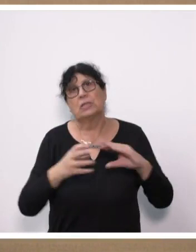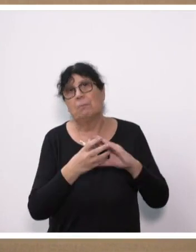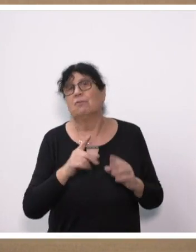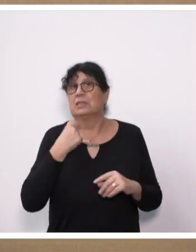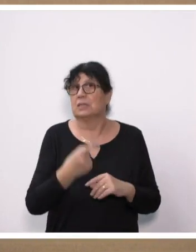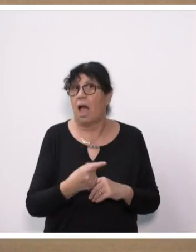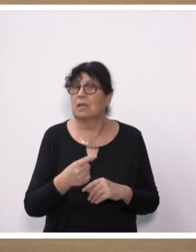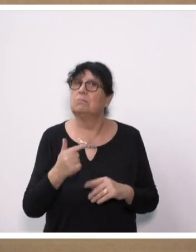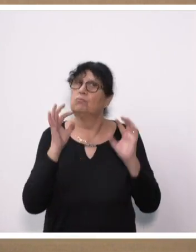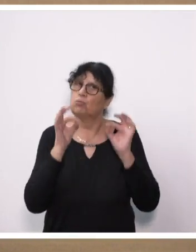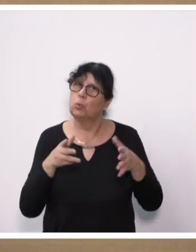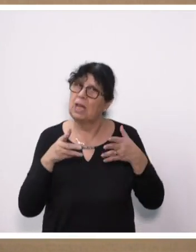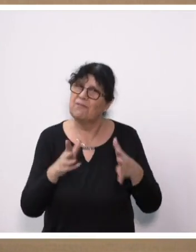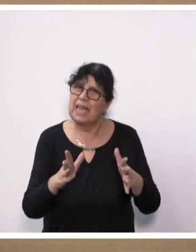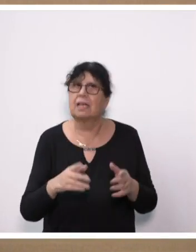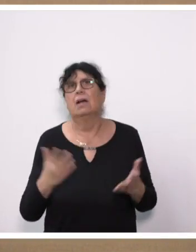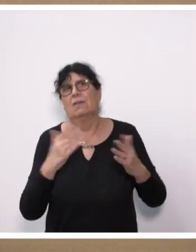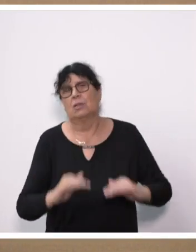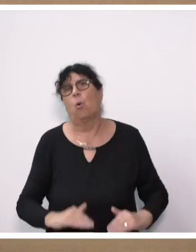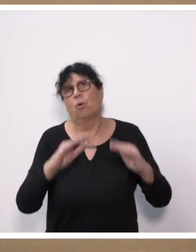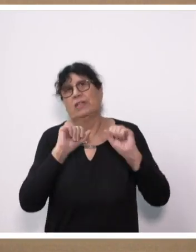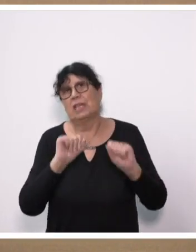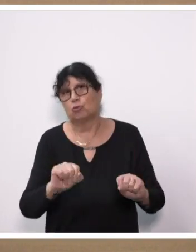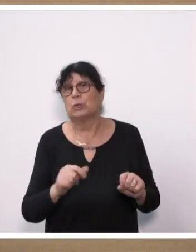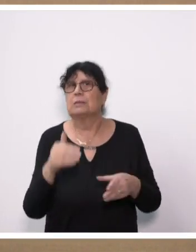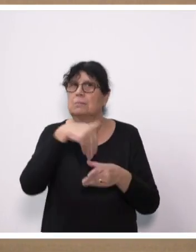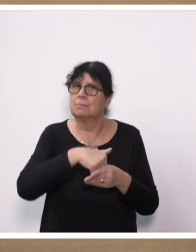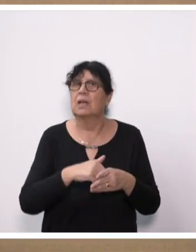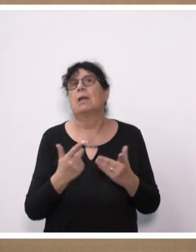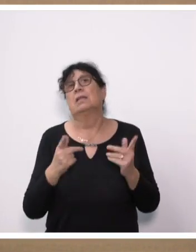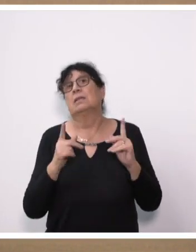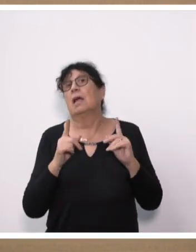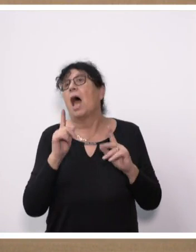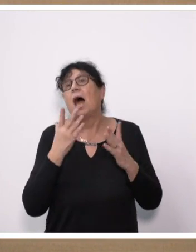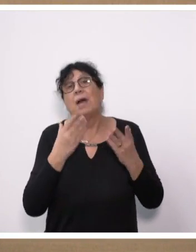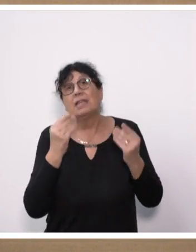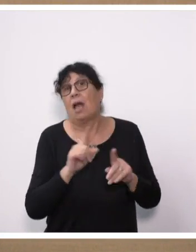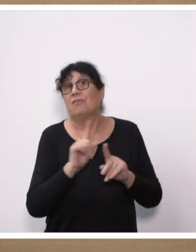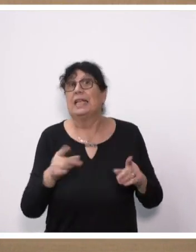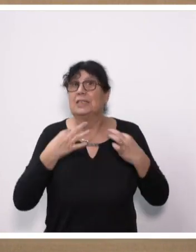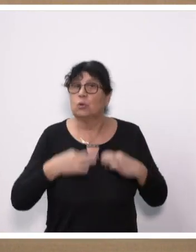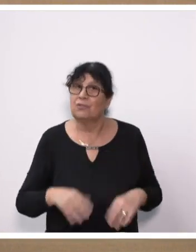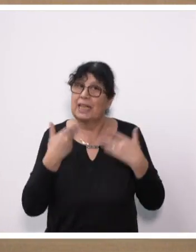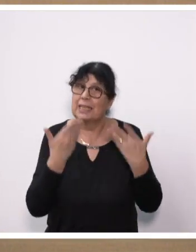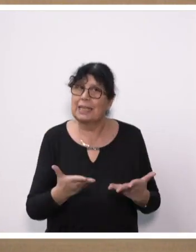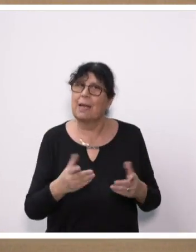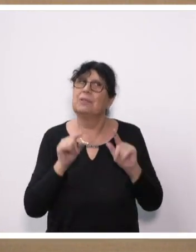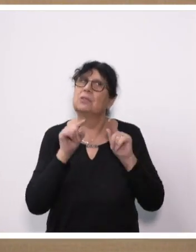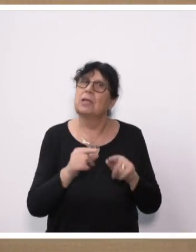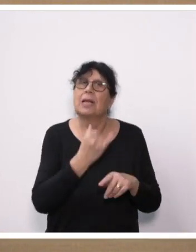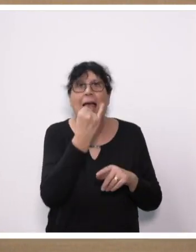sagen, wir sind auf einem guten Weg, was den Hochwasserschutz angeht. Wir dürfen uns jedoch nicht damit zufrieden geben, sondern jeder